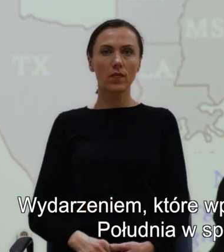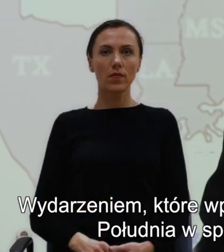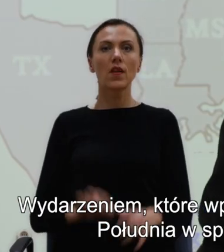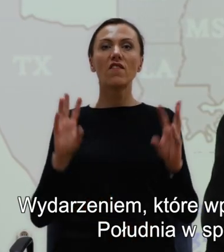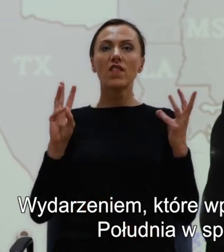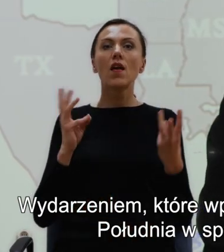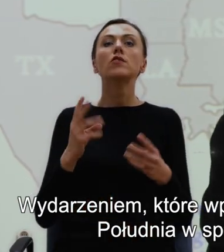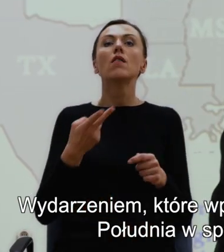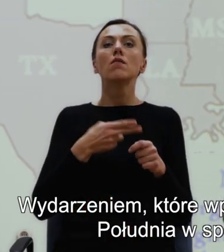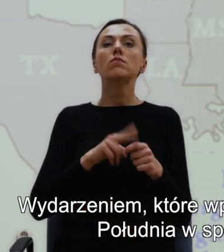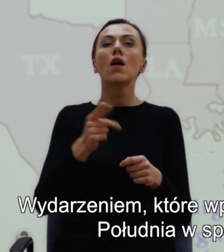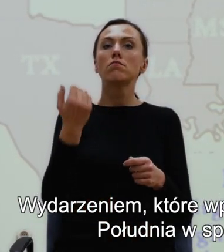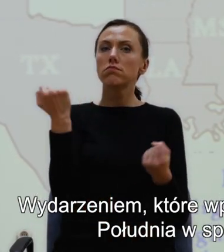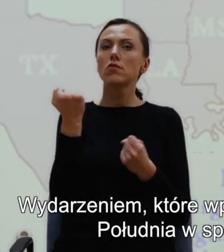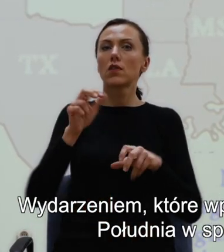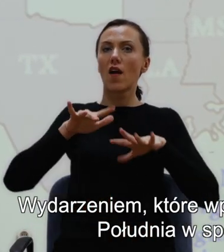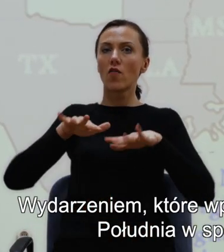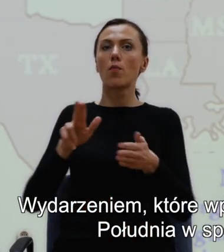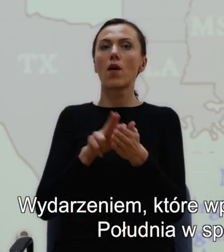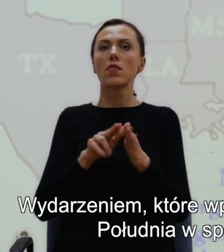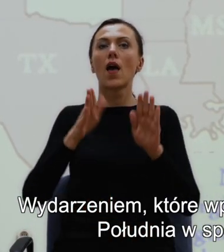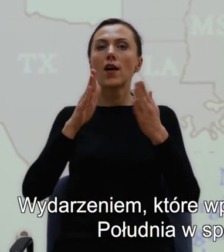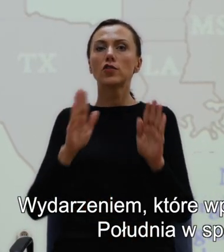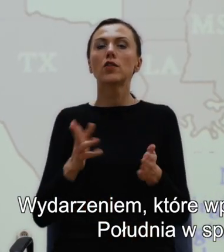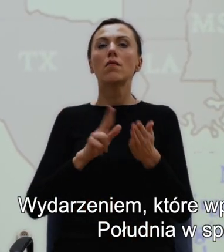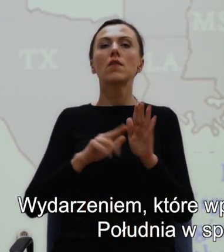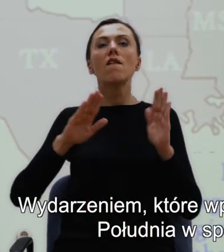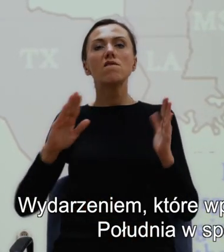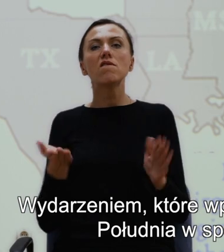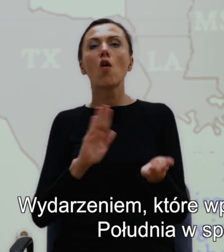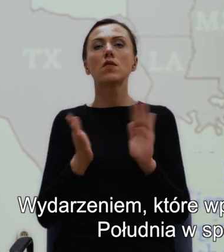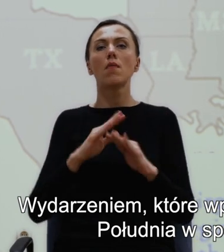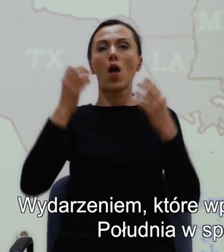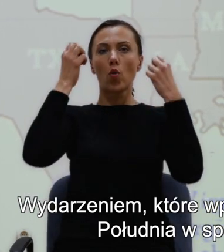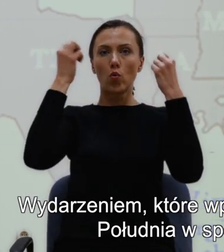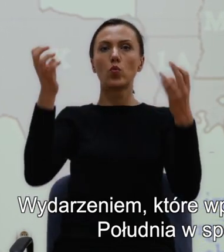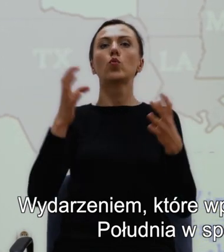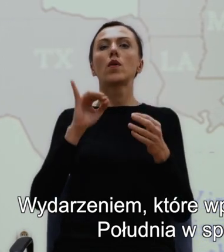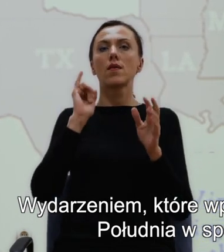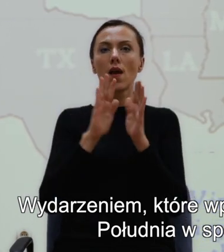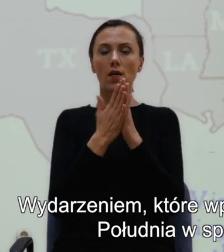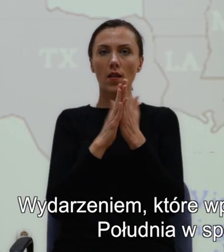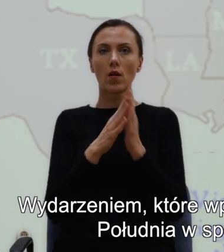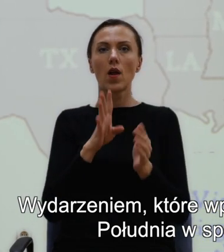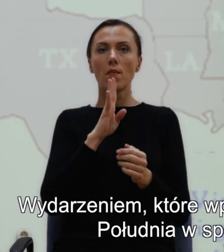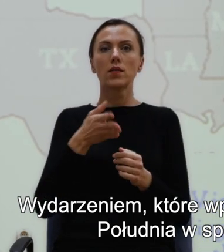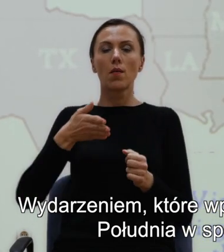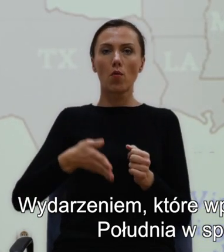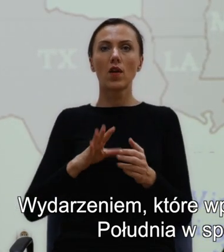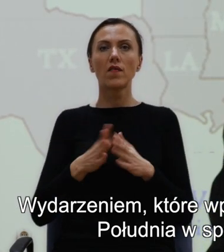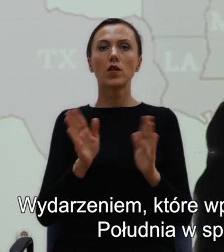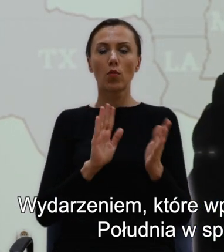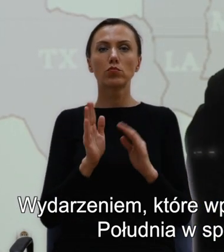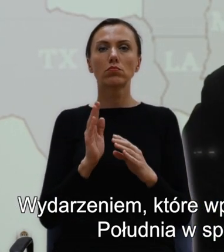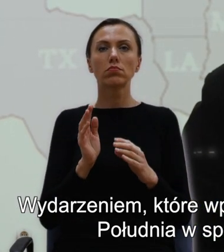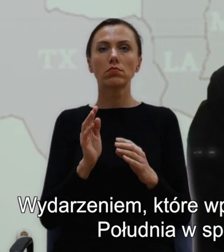Wydarzeniem, które wpłynęło na kształt kultury i literatury amerykańskiego południa w sposób